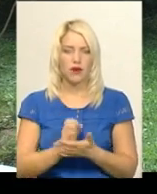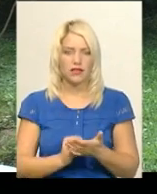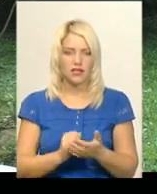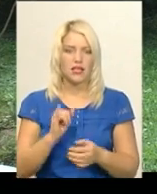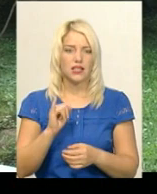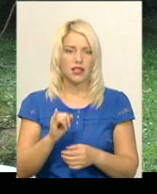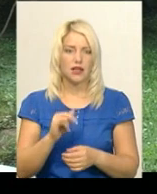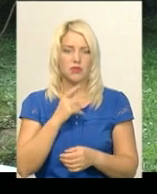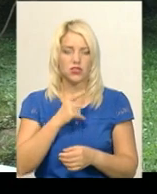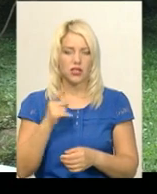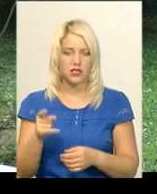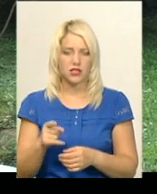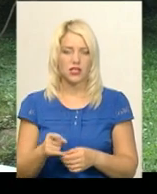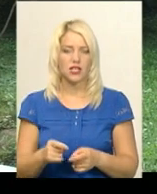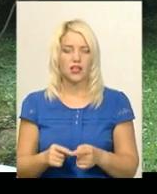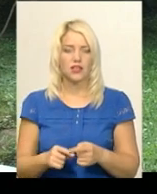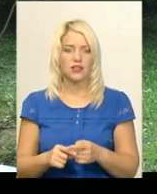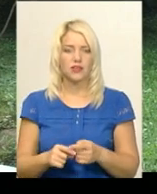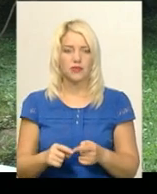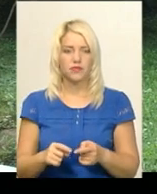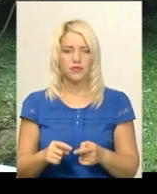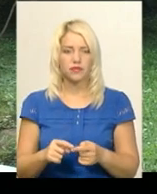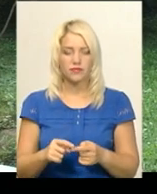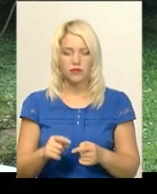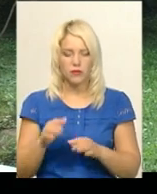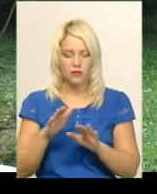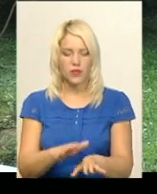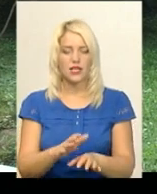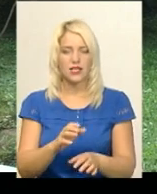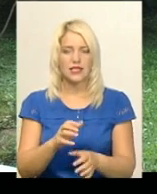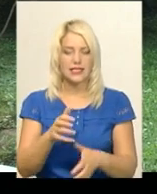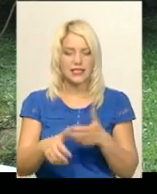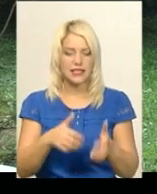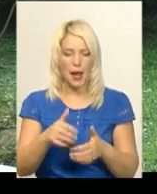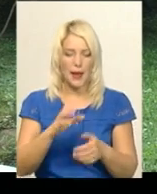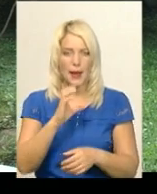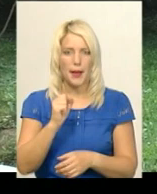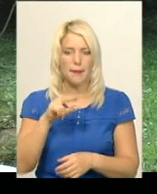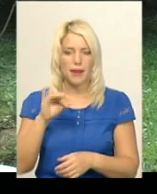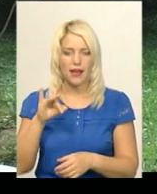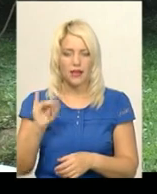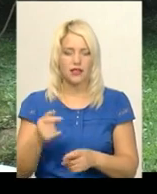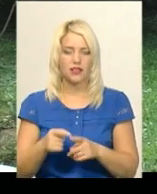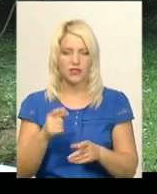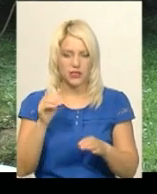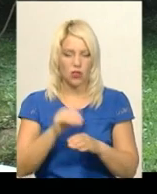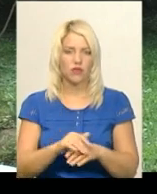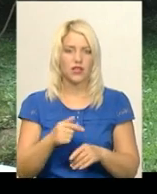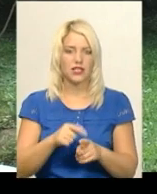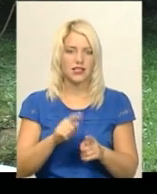приїзді на місце події саперів вони встановили, що це є артилістський снаряд 76-мм і